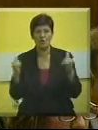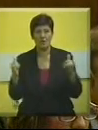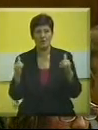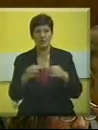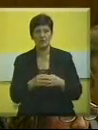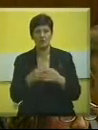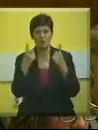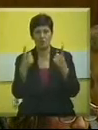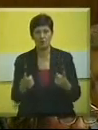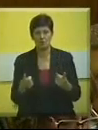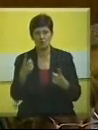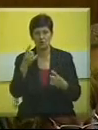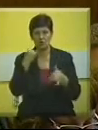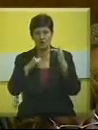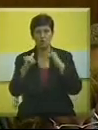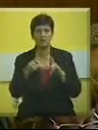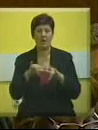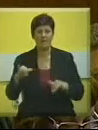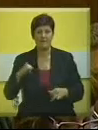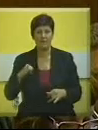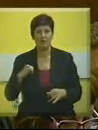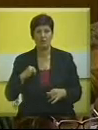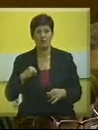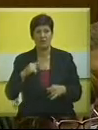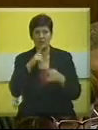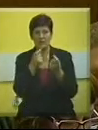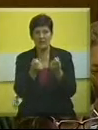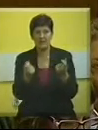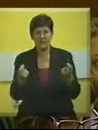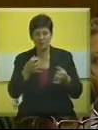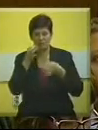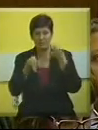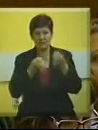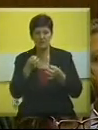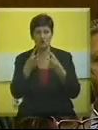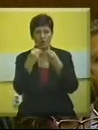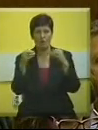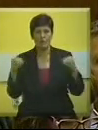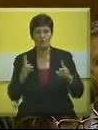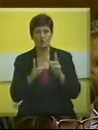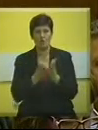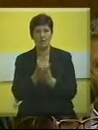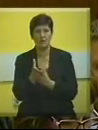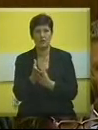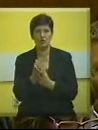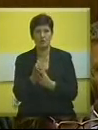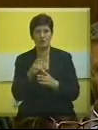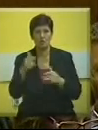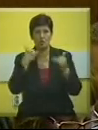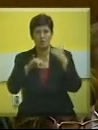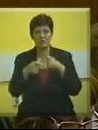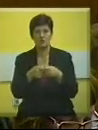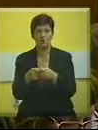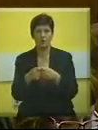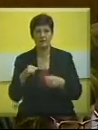postojećeg turizma u Vojvodini i detaljno je u izveštaj zapravo objašnjeno na koji način to turistička